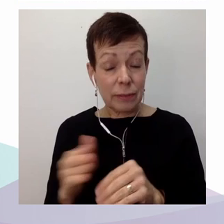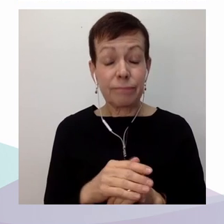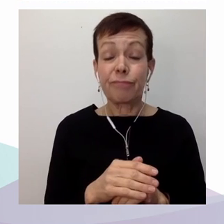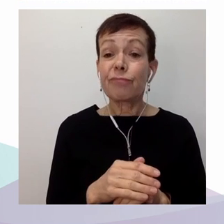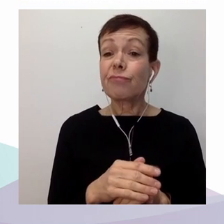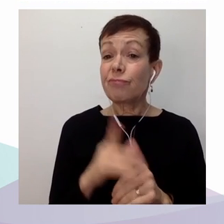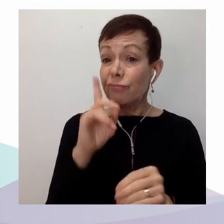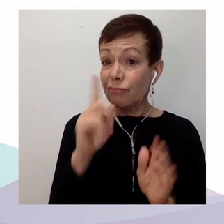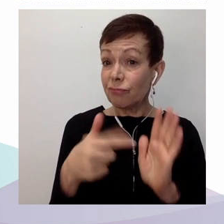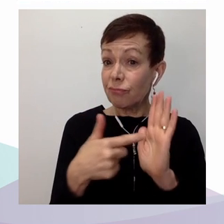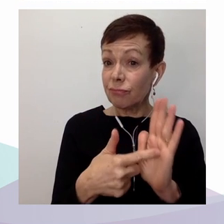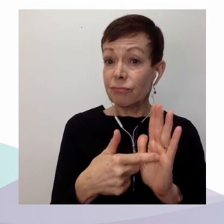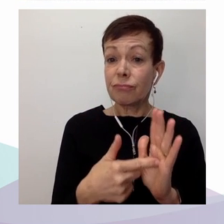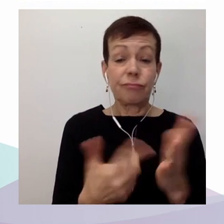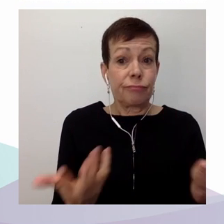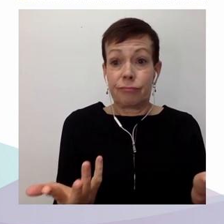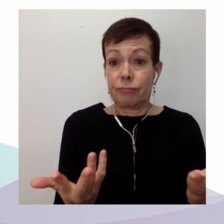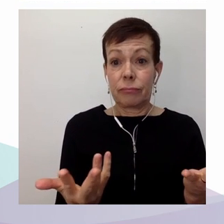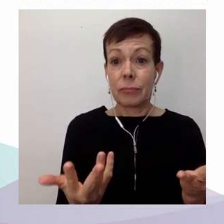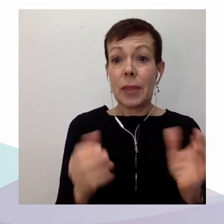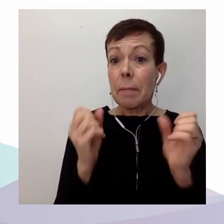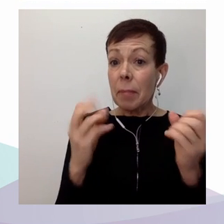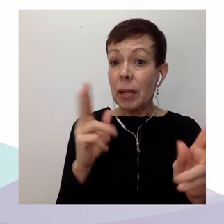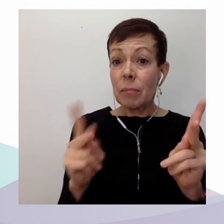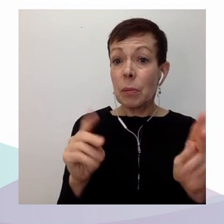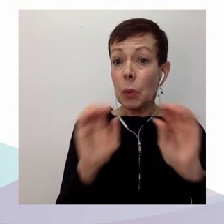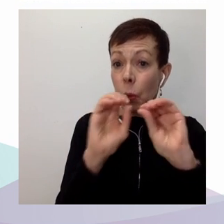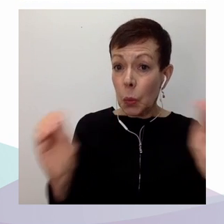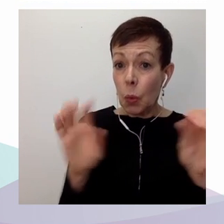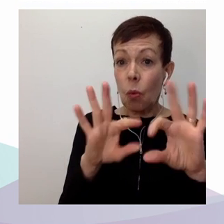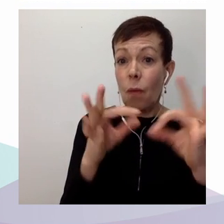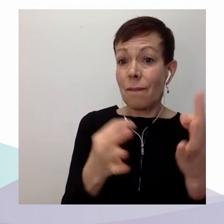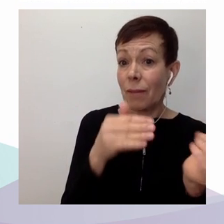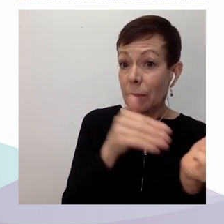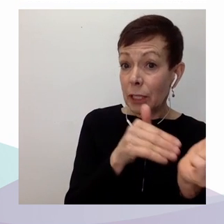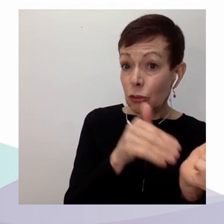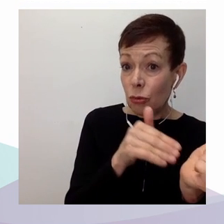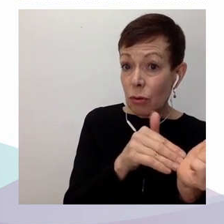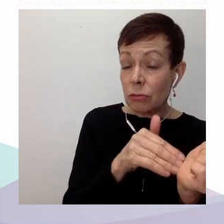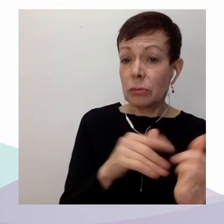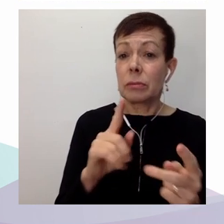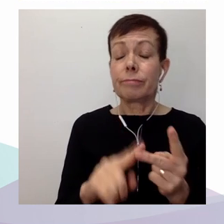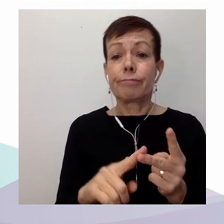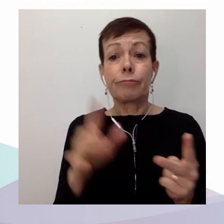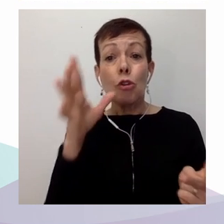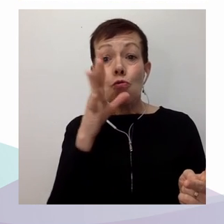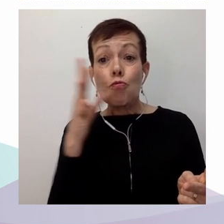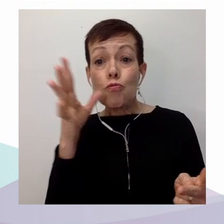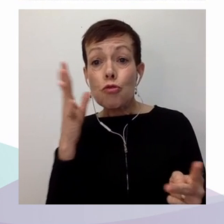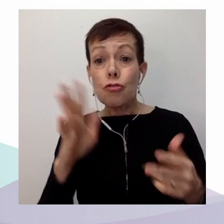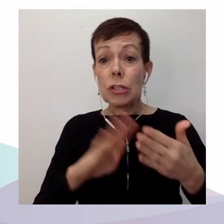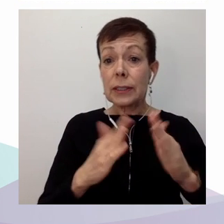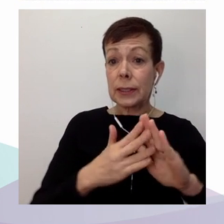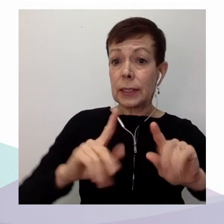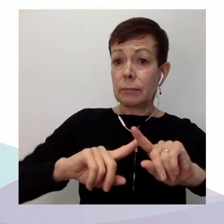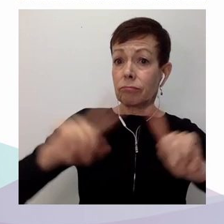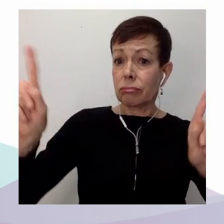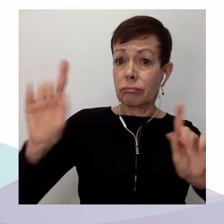des disparités régionales d'accès aux soins qui ont été rapportées notamment par le commissaire à la santé.